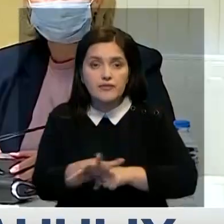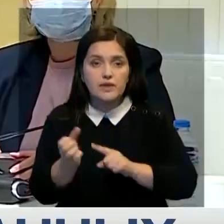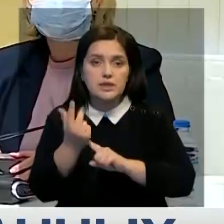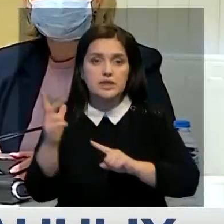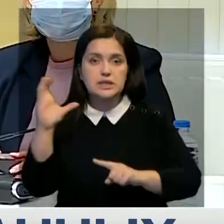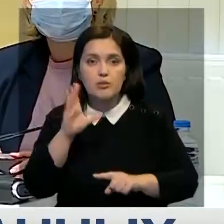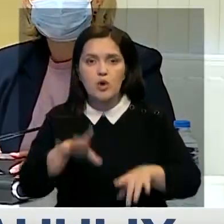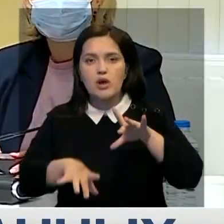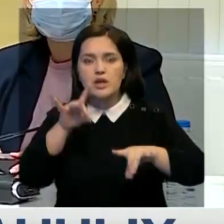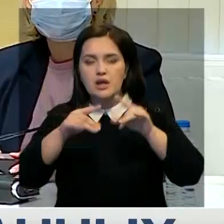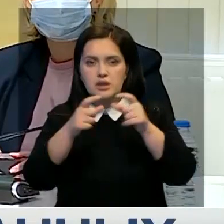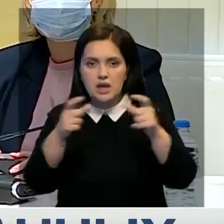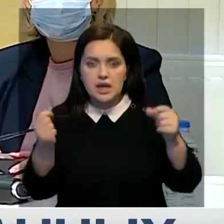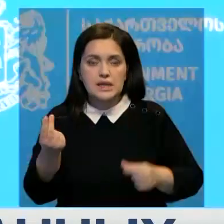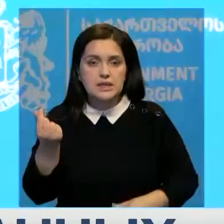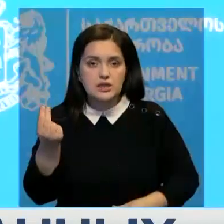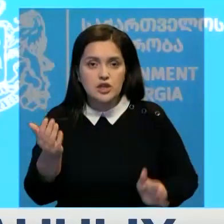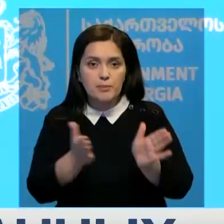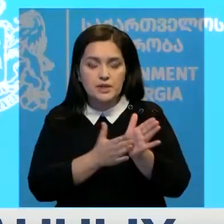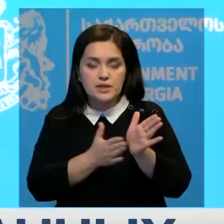запускают лотерею с денежными призами.